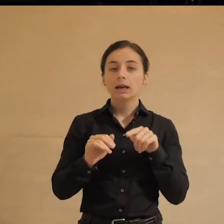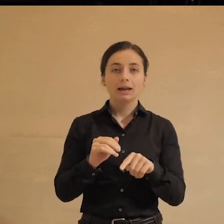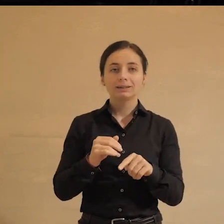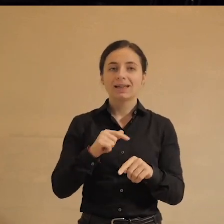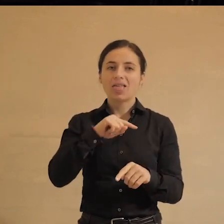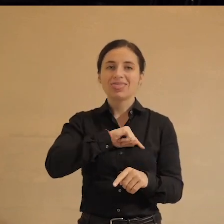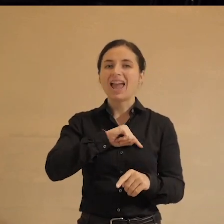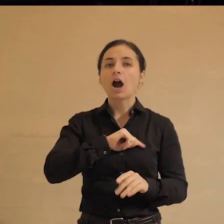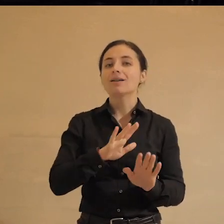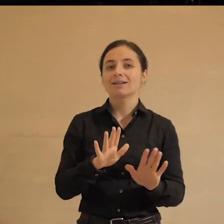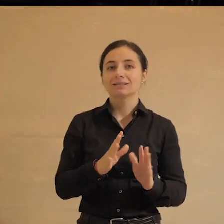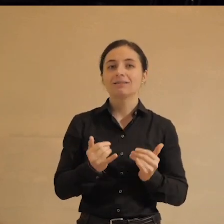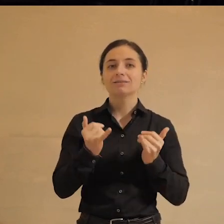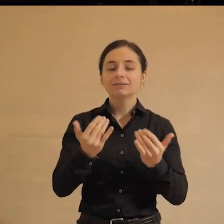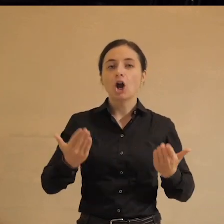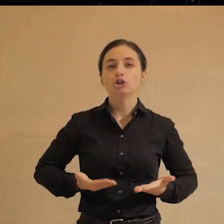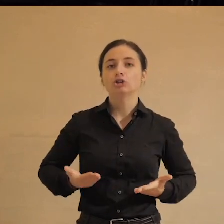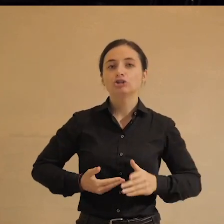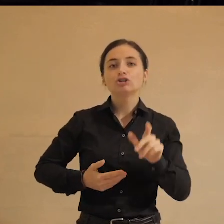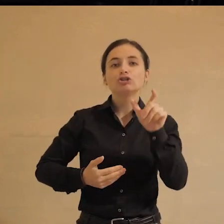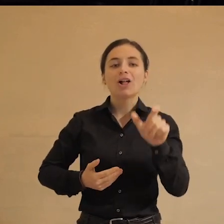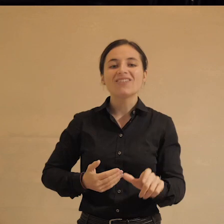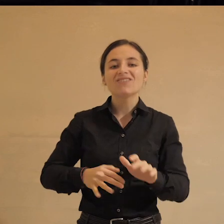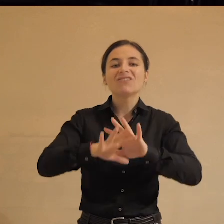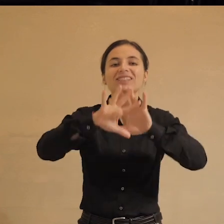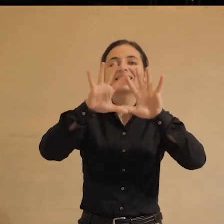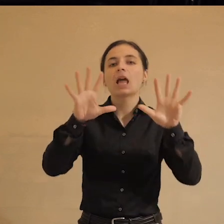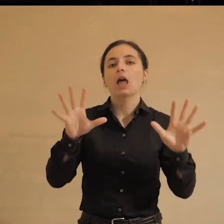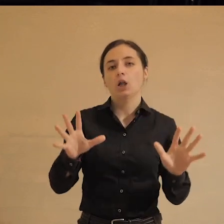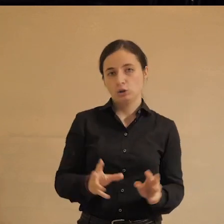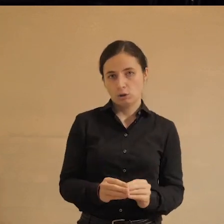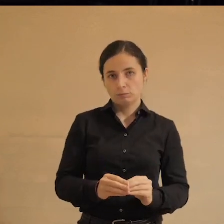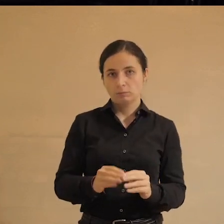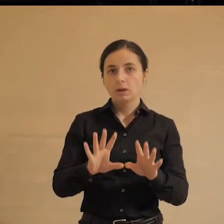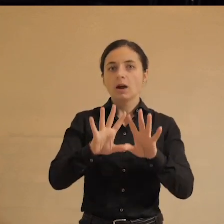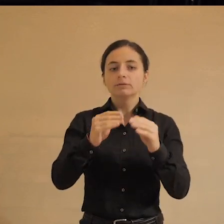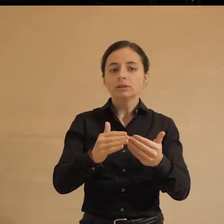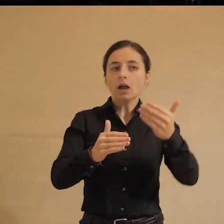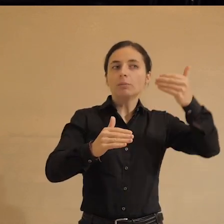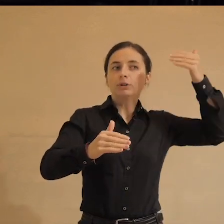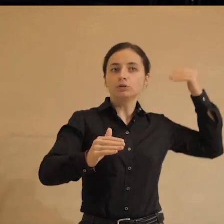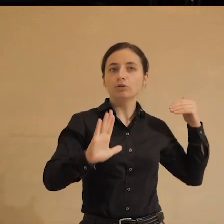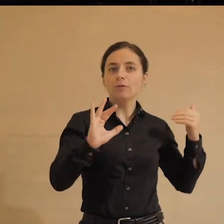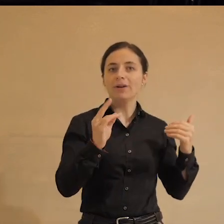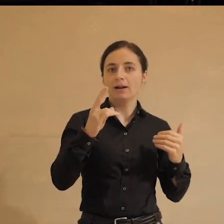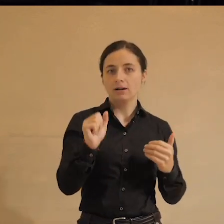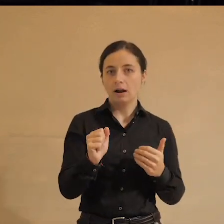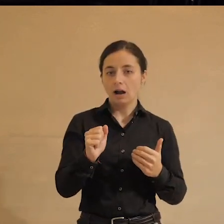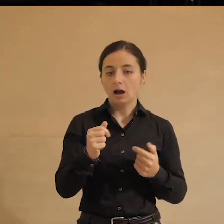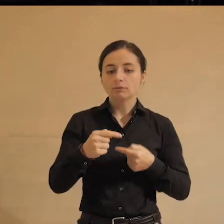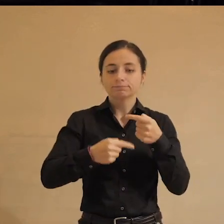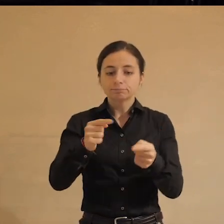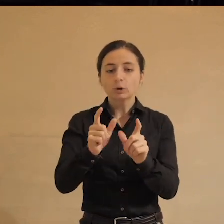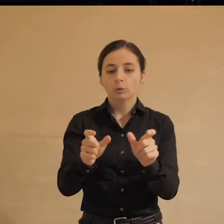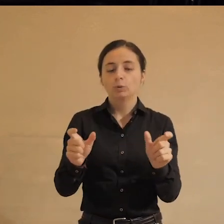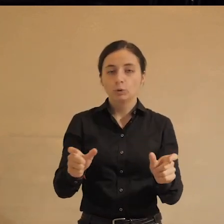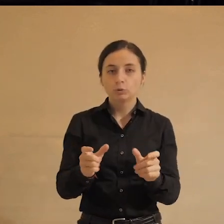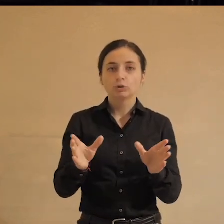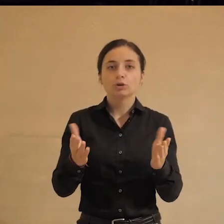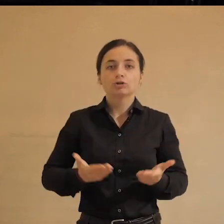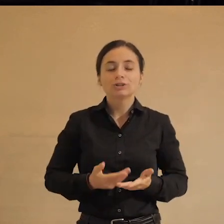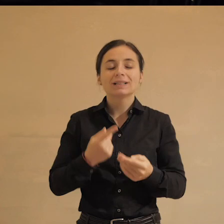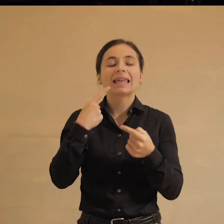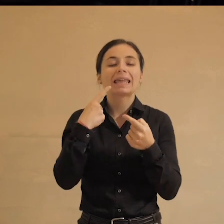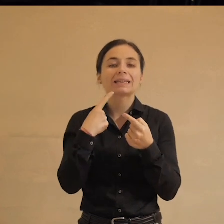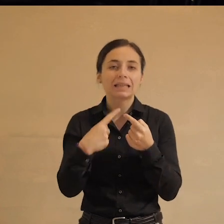характерно для жизни человечества в целом. Все предыдущие века род наш, так сказать, наш биологический вид жил